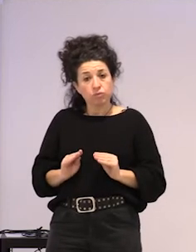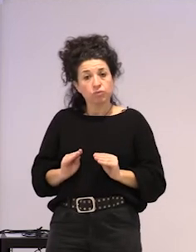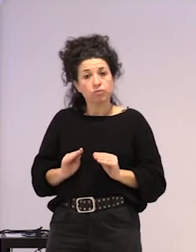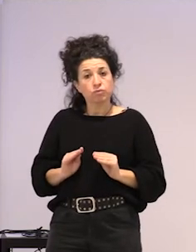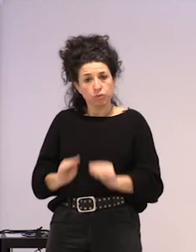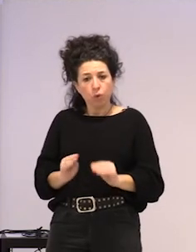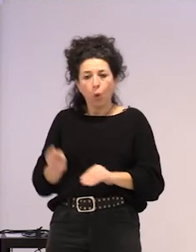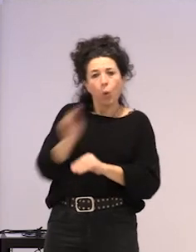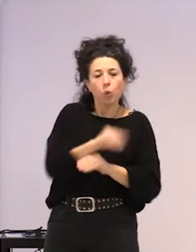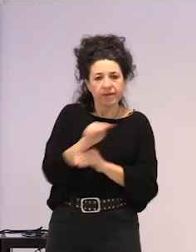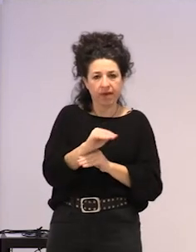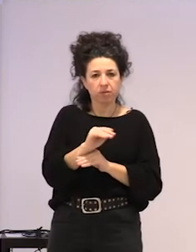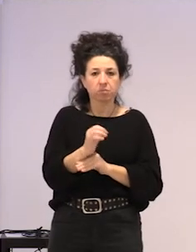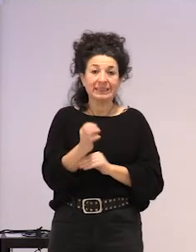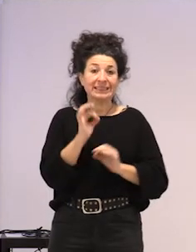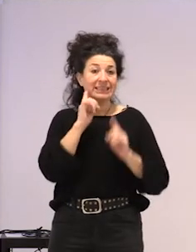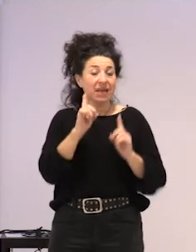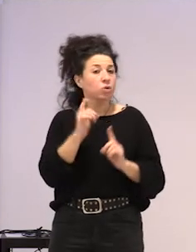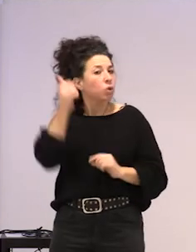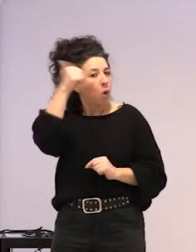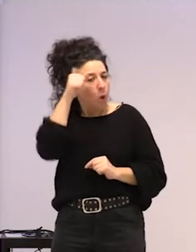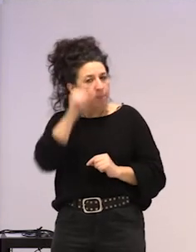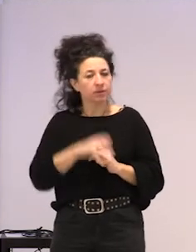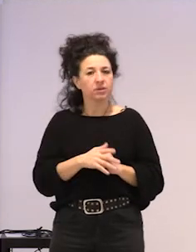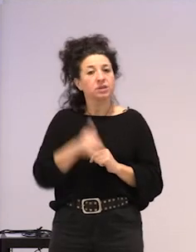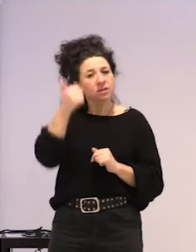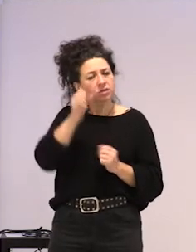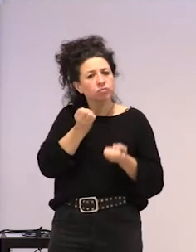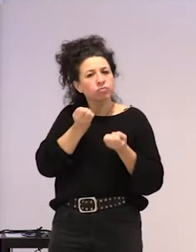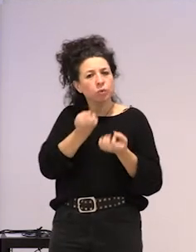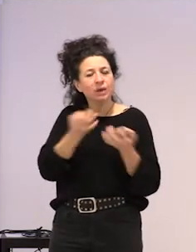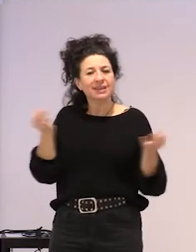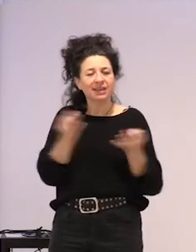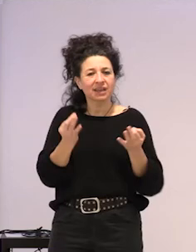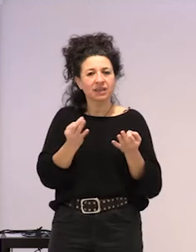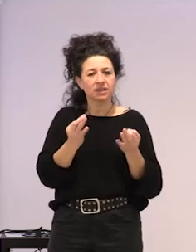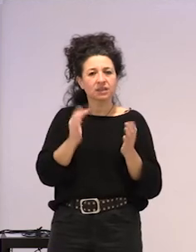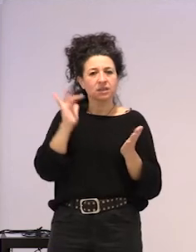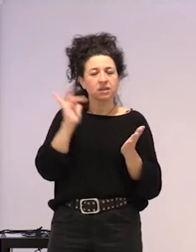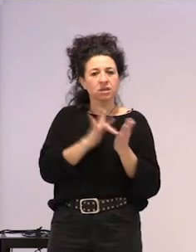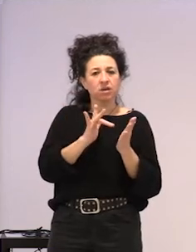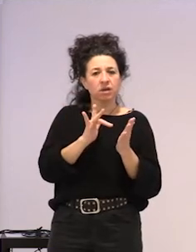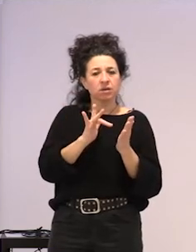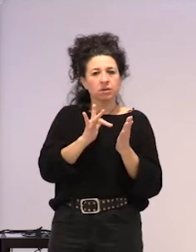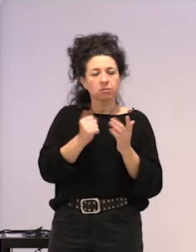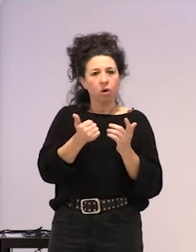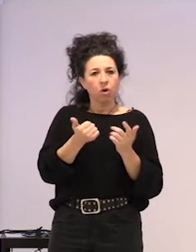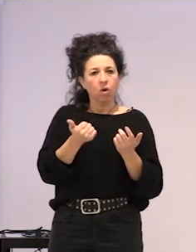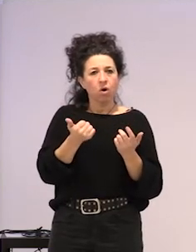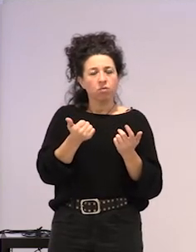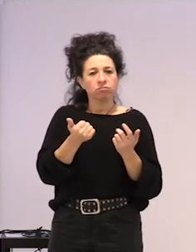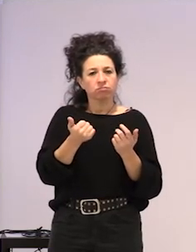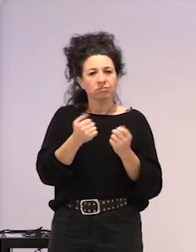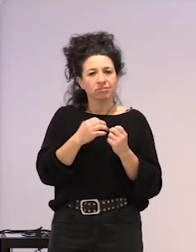eta, bera, kontatzen du nola, ba, hori, ez? Momentu batean, ba, egiten duela, kontzientziazio